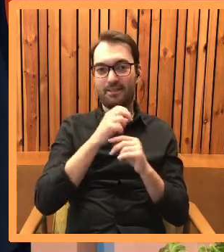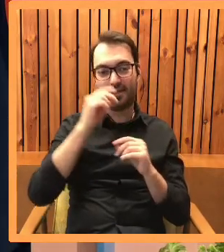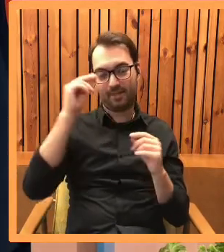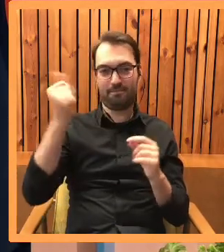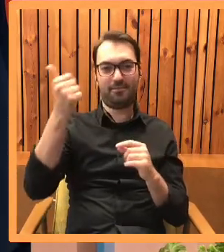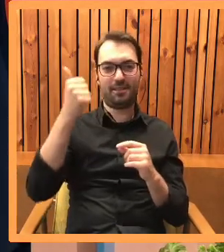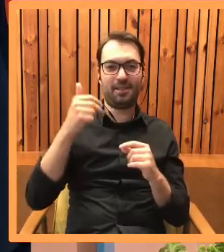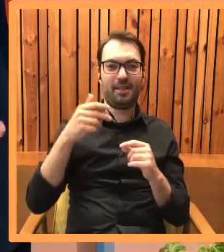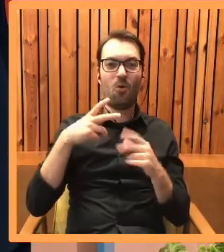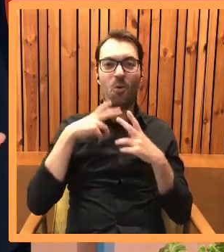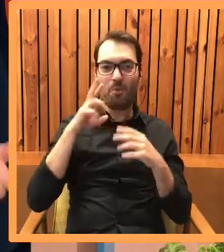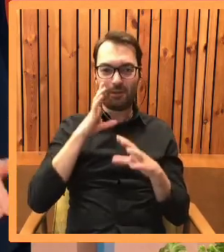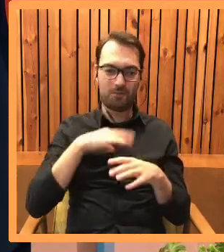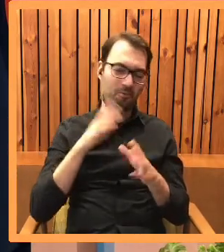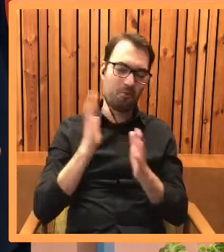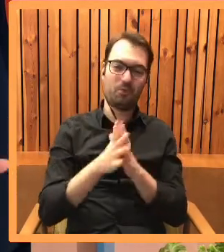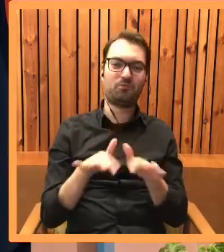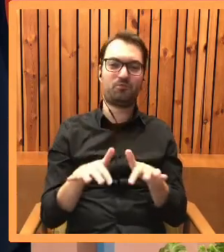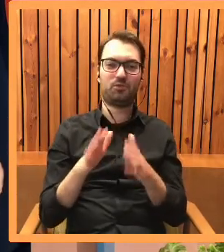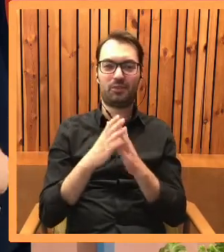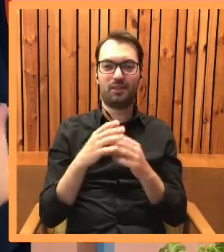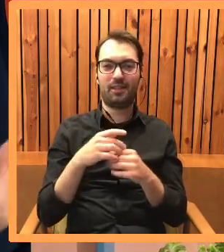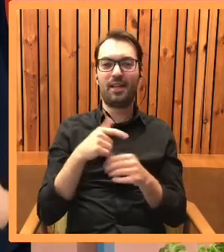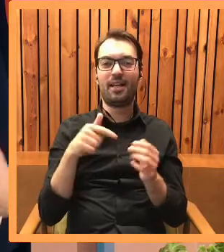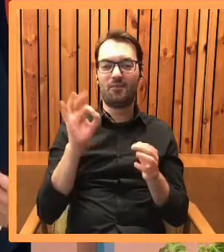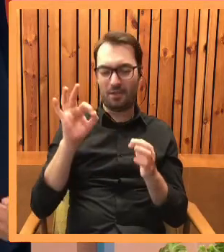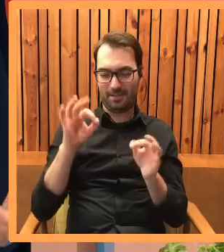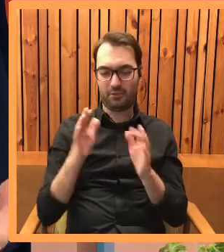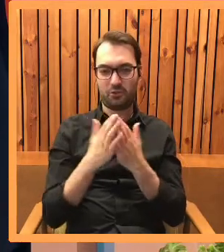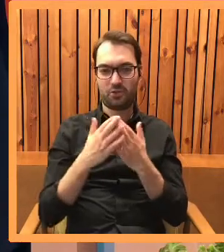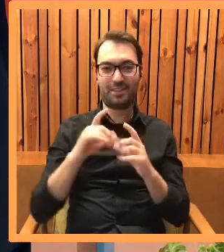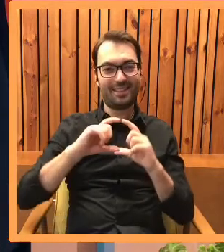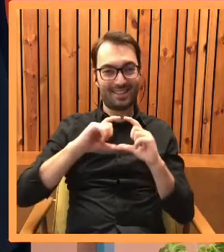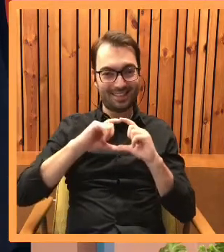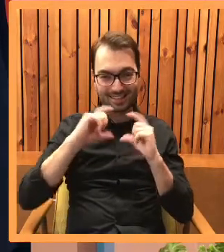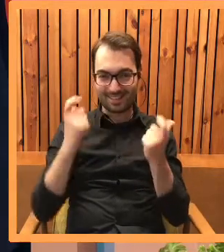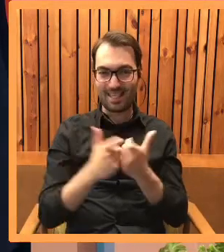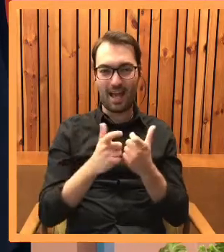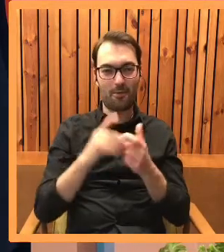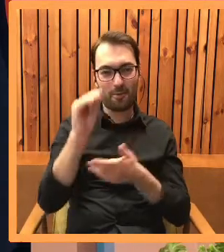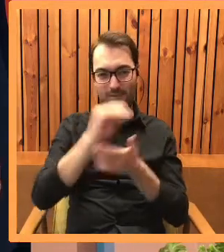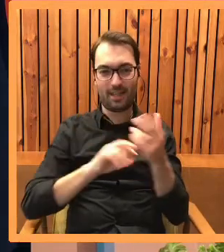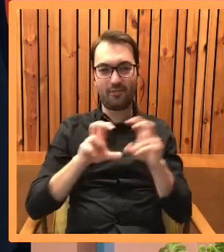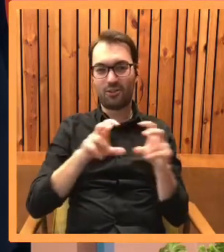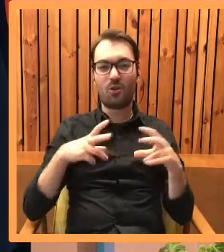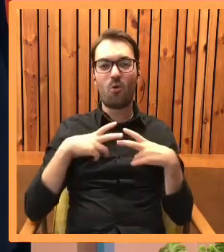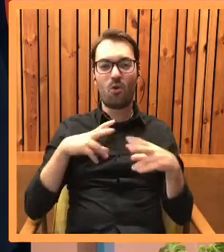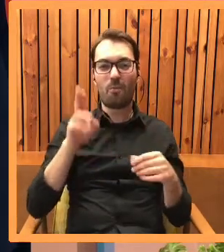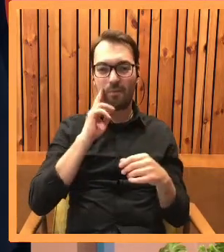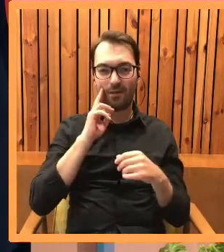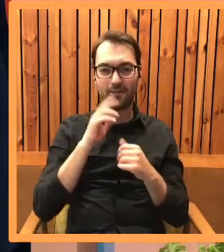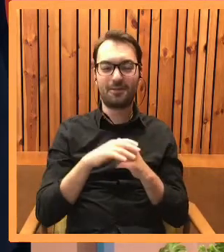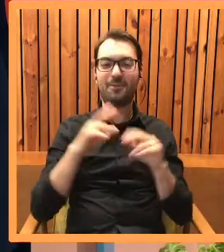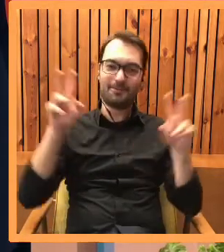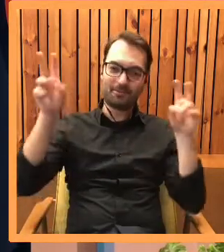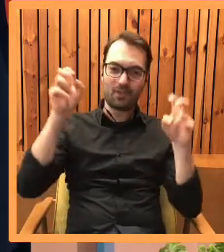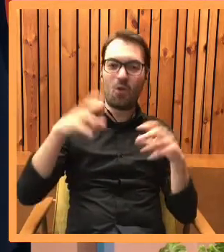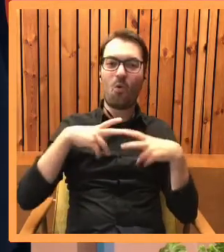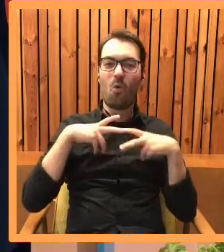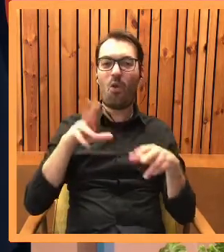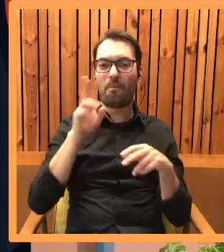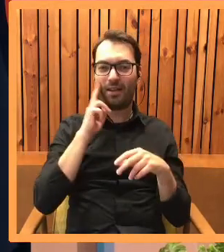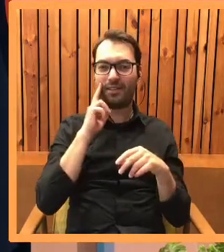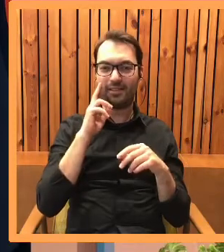macierzyńskim napisać książkę. Czy Ja Cię kocham, a Ty miał to była książka, która w całości właśnie w tym czasie powstawała, bo hasło w ogóle urlop macierzyński